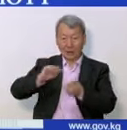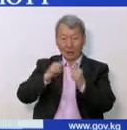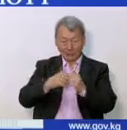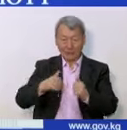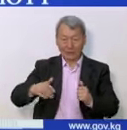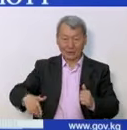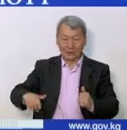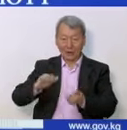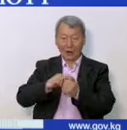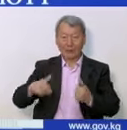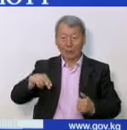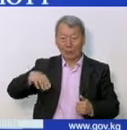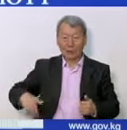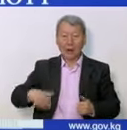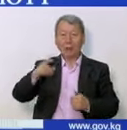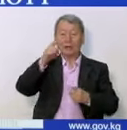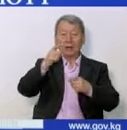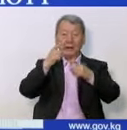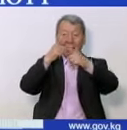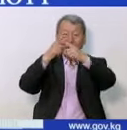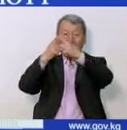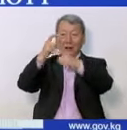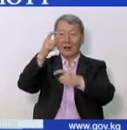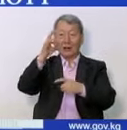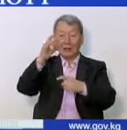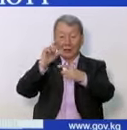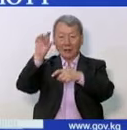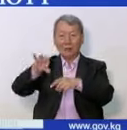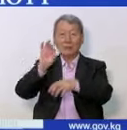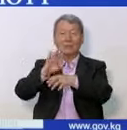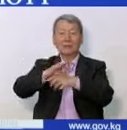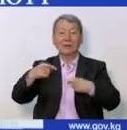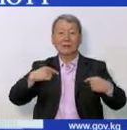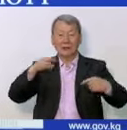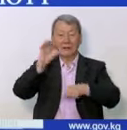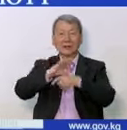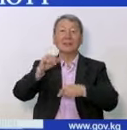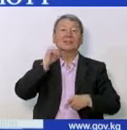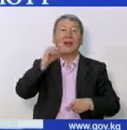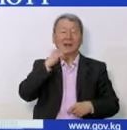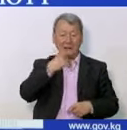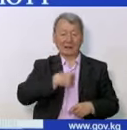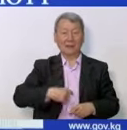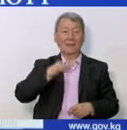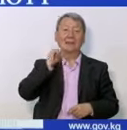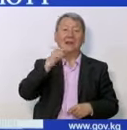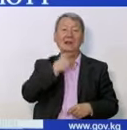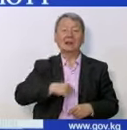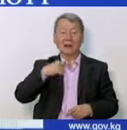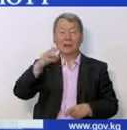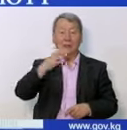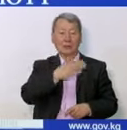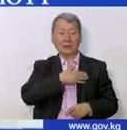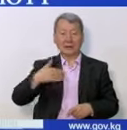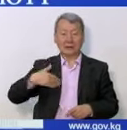болезнь, хронический пиелонефрит. В течение многих лет он страдал с сахарным диабетом, гипертонической болезнью,